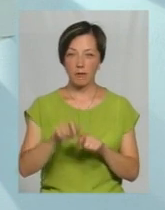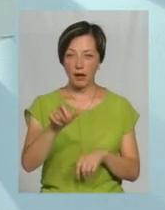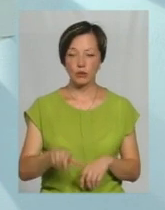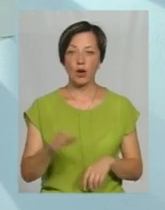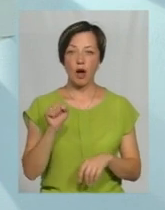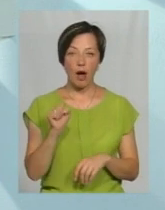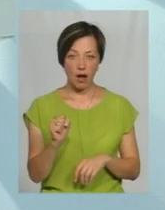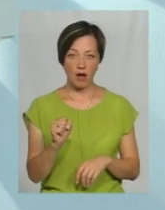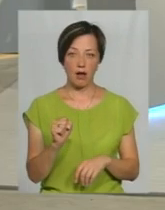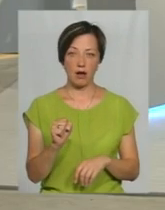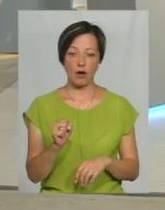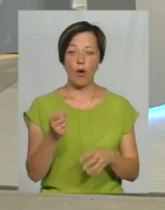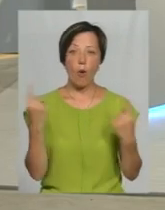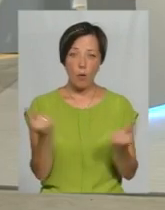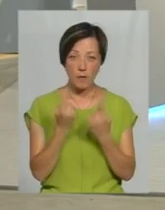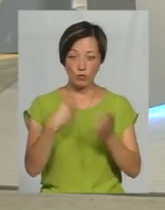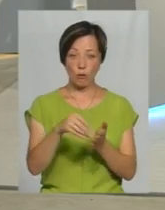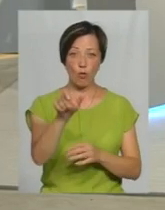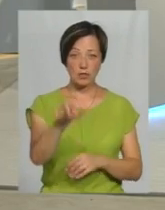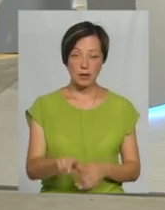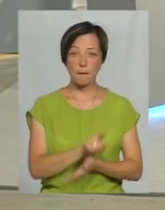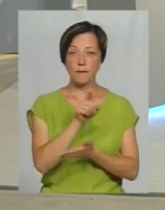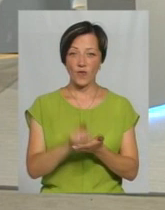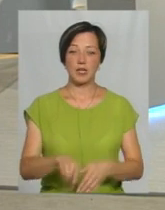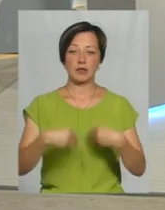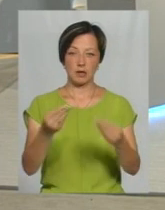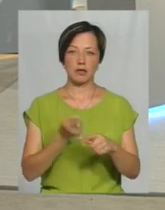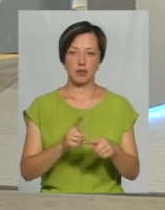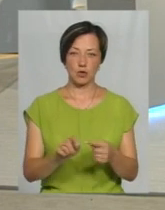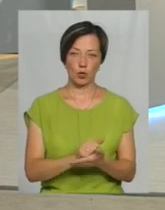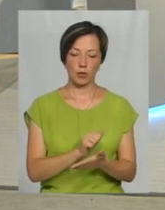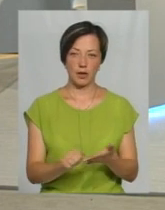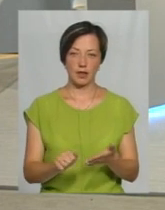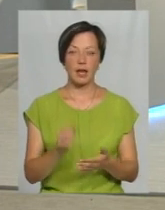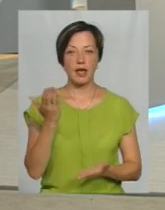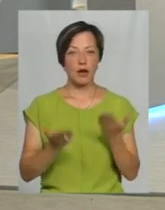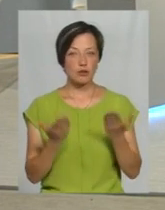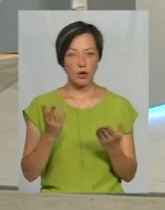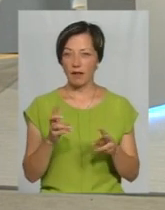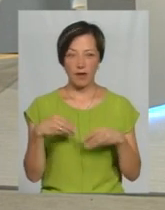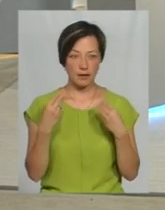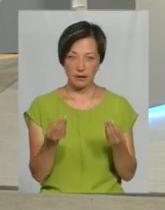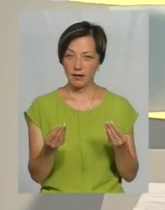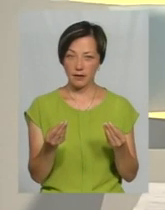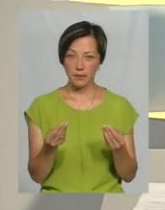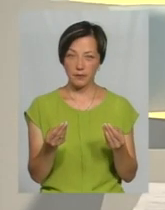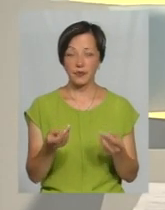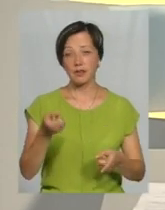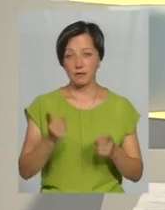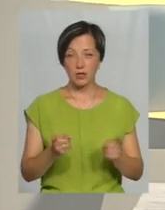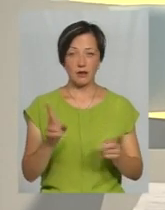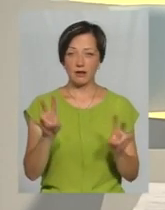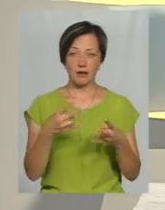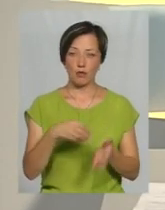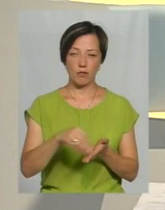а, підкреслюю, покупця, повинен надати ці документи. І якщо він їх не надає? То, звичайно, не